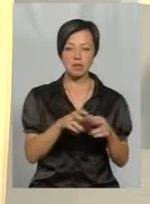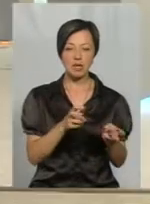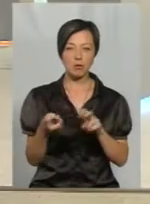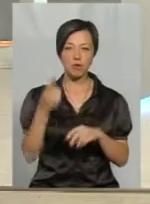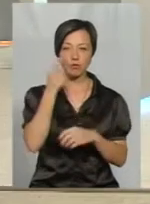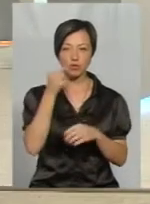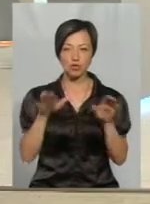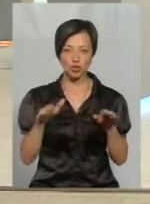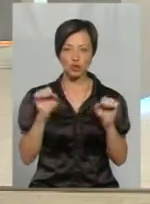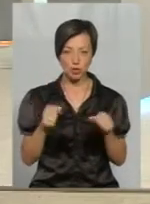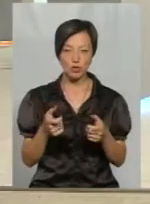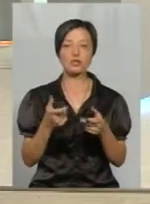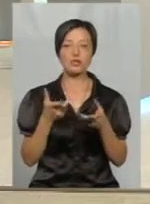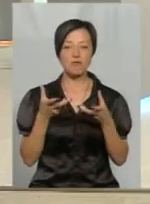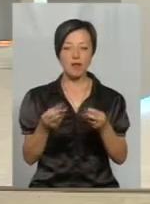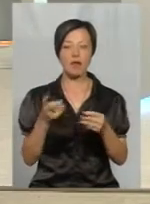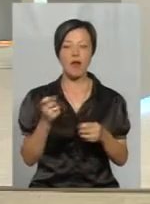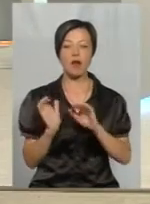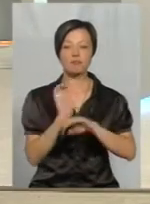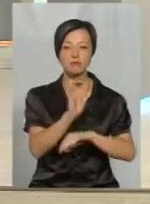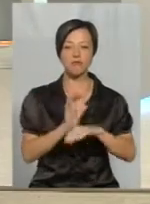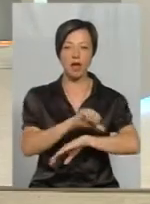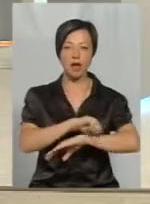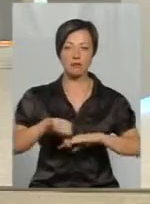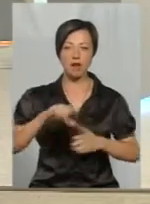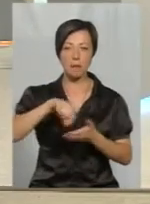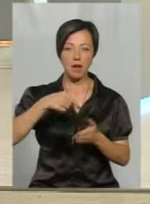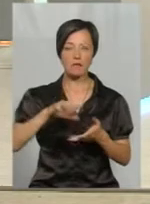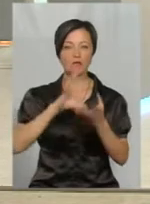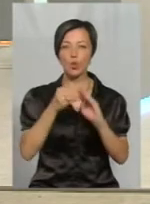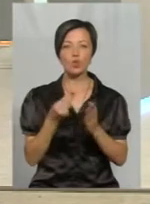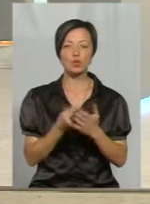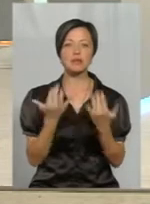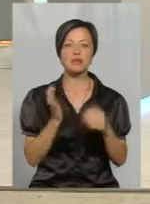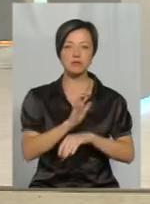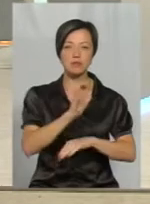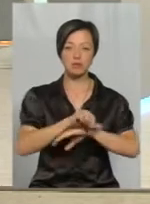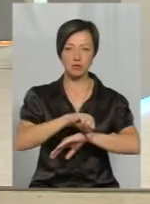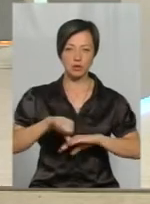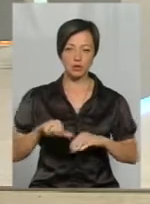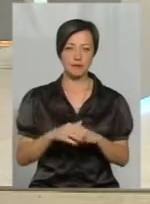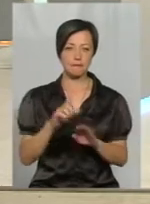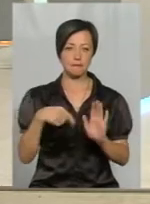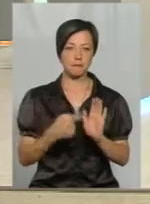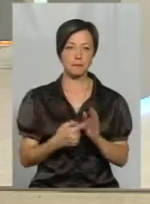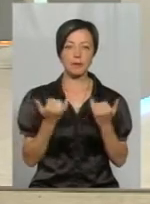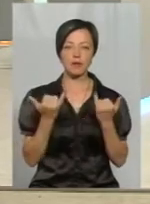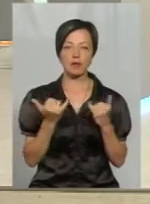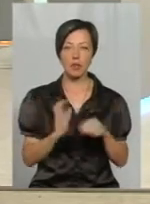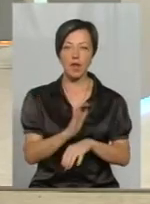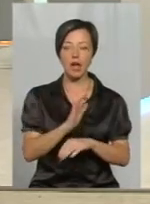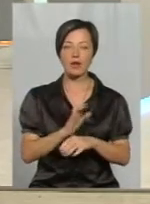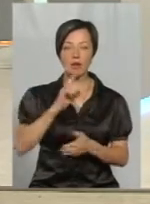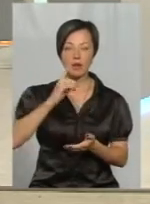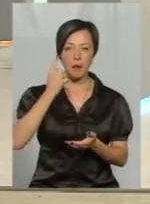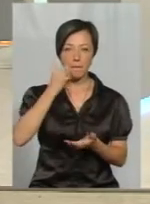Василю, може позначитись на експорті меду? І взагалі, яка сума експорту меду? Сьогодні експорт меду за перше півріччя